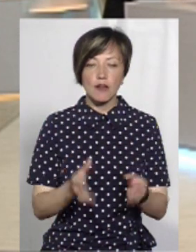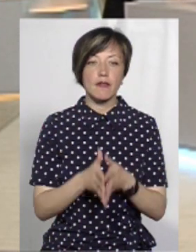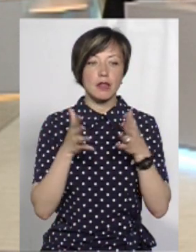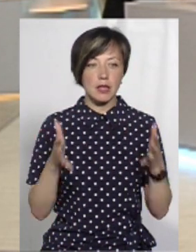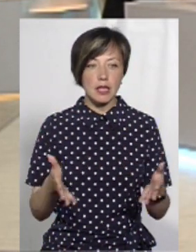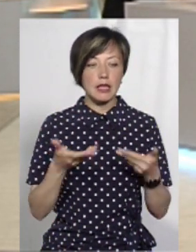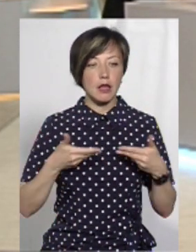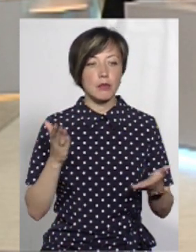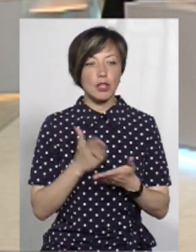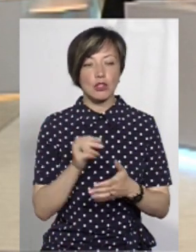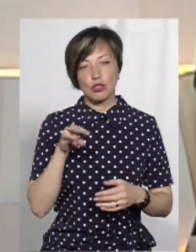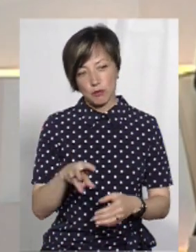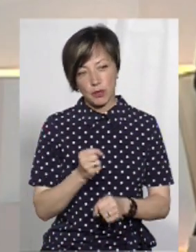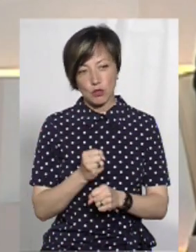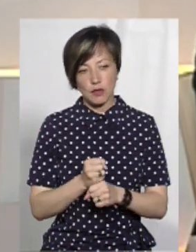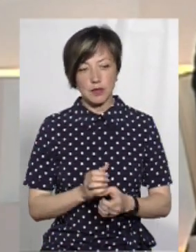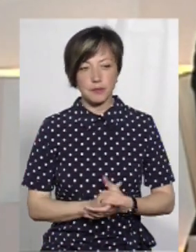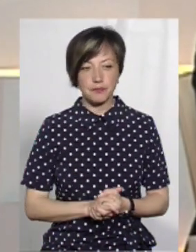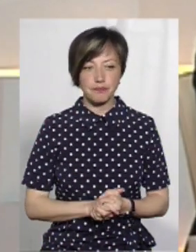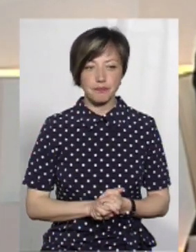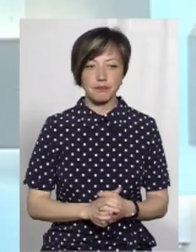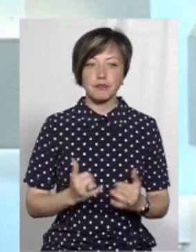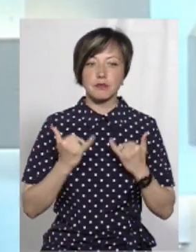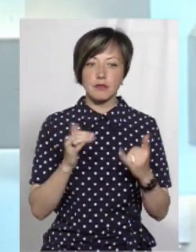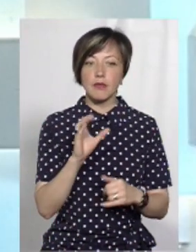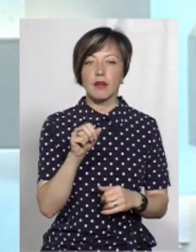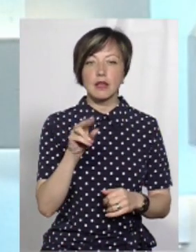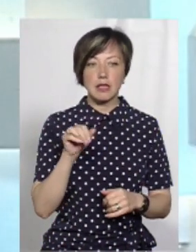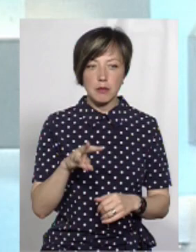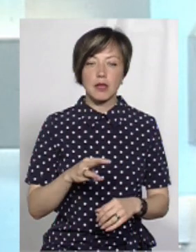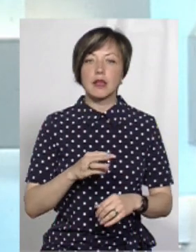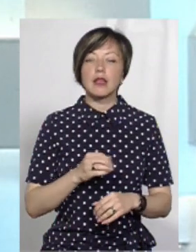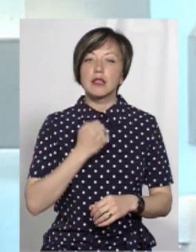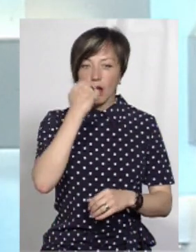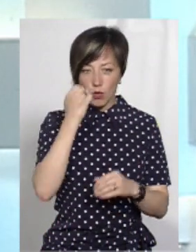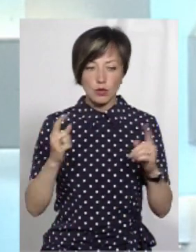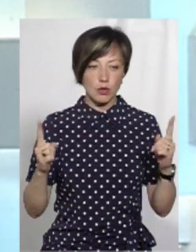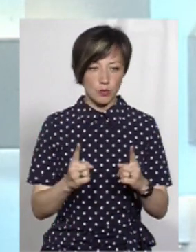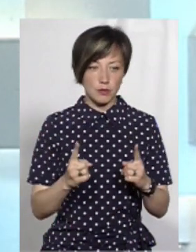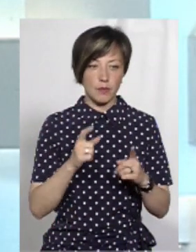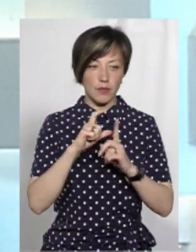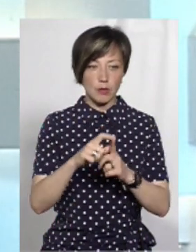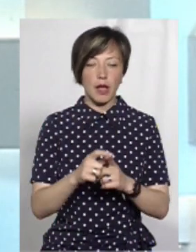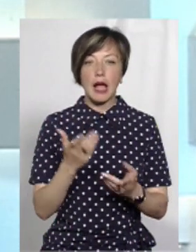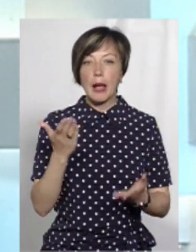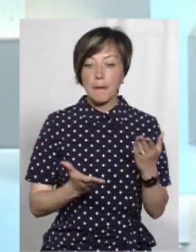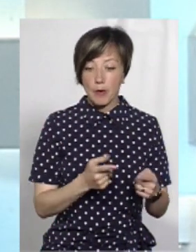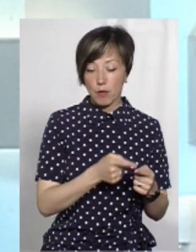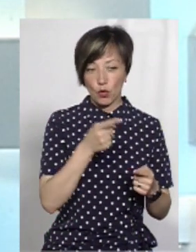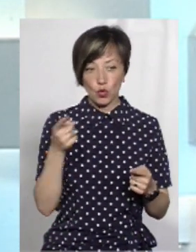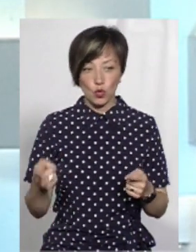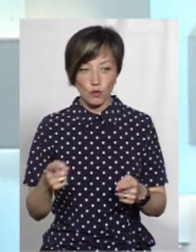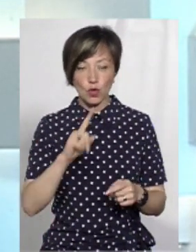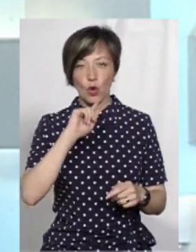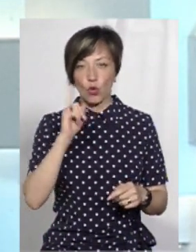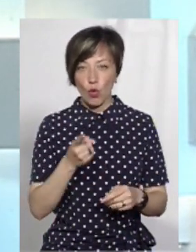великий. І нам є над чим працювати. Пане Вадиме, дякую вам за таку лаконічність. От якби упродовж цього